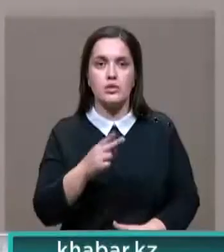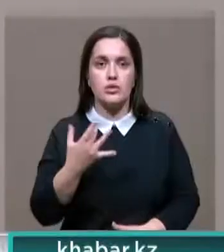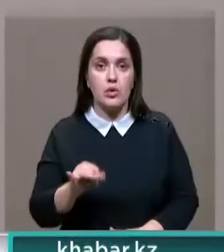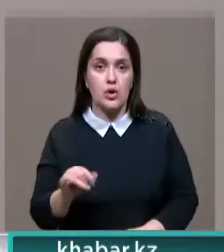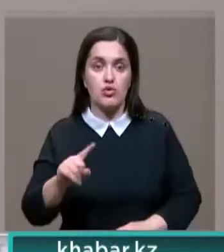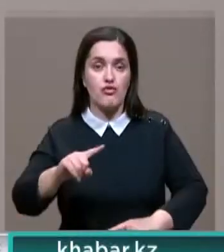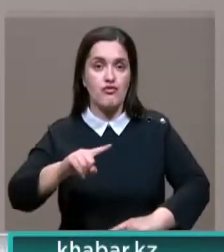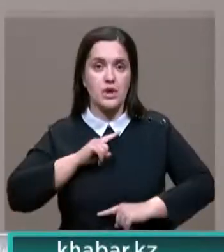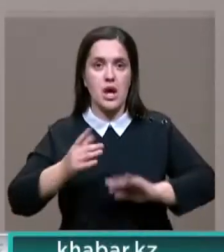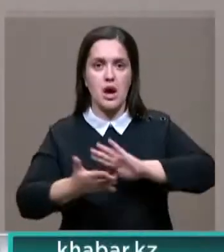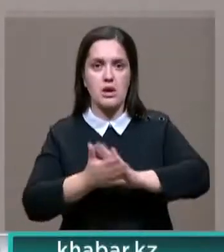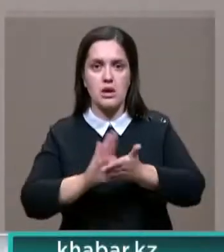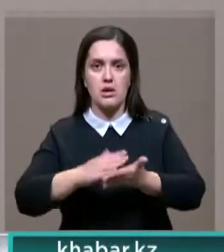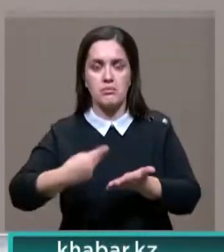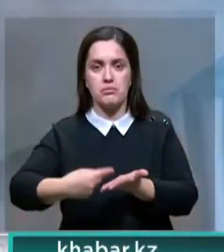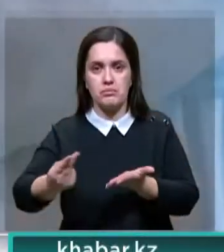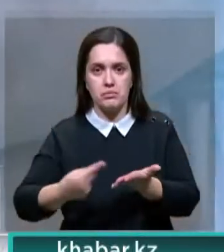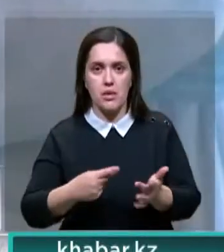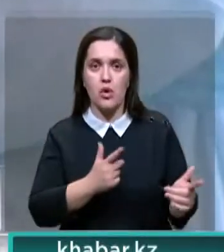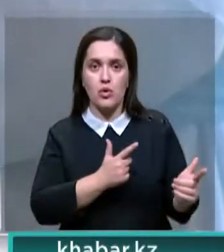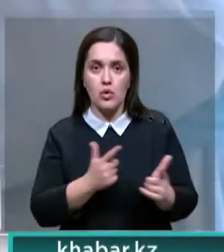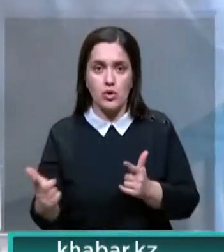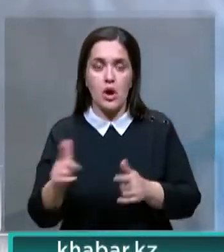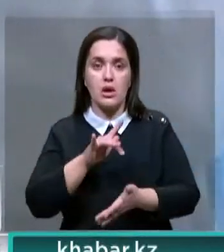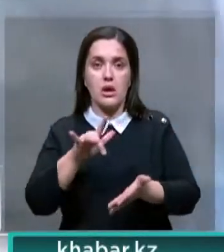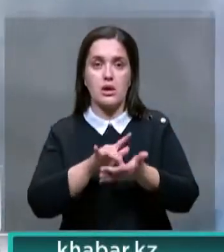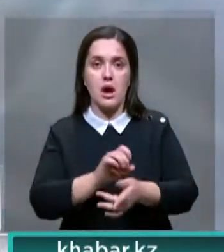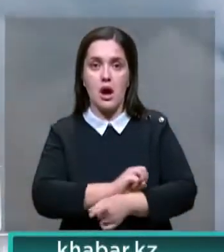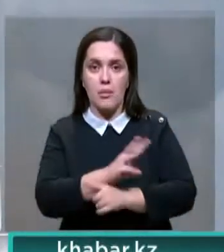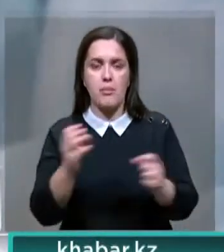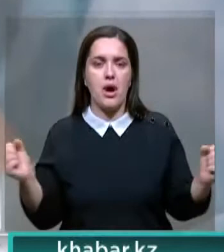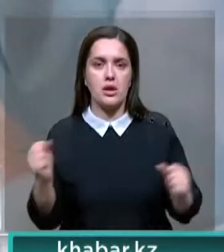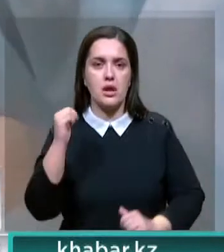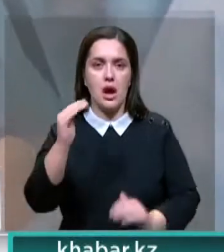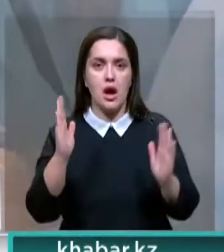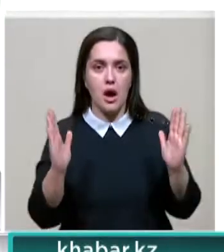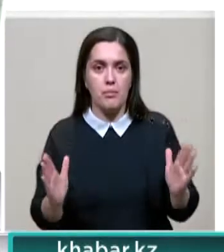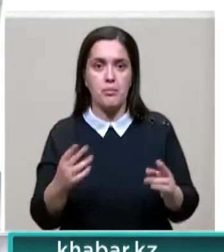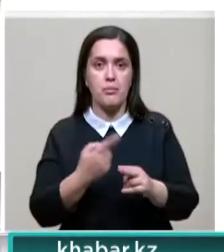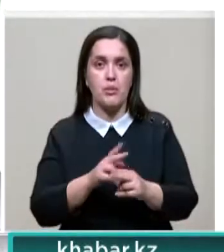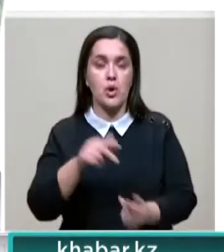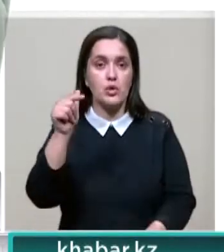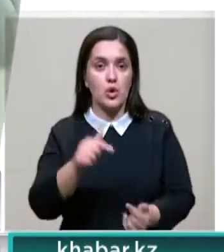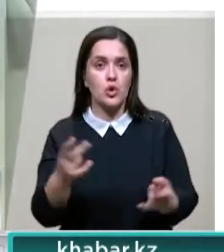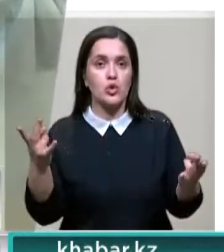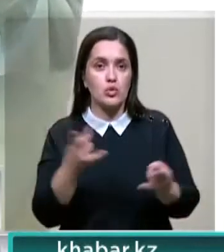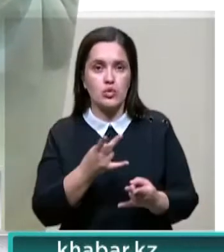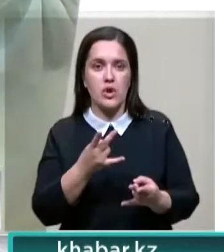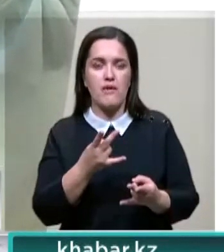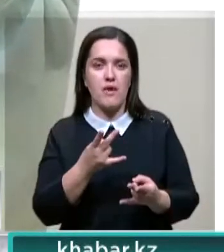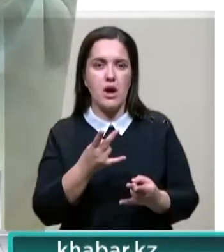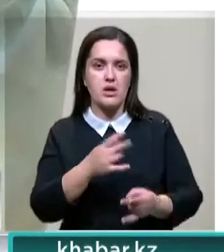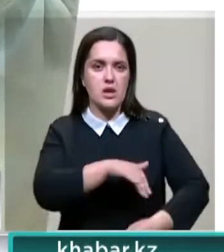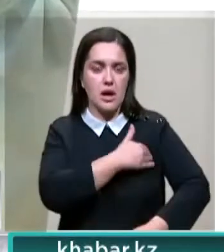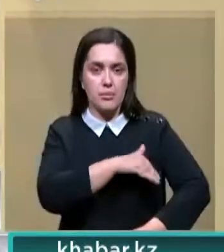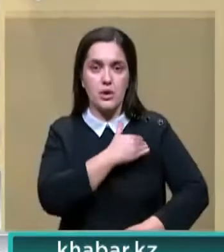финальный контракт на поставку уже подписан. Регионы будут обеспечены холодильным оборудованием с соответствием нужного режима. Тем не менее,